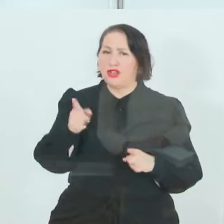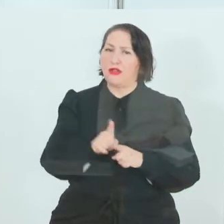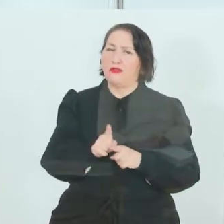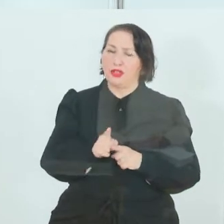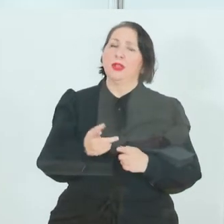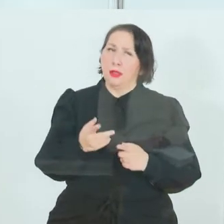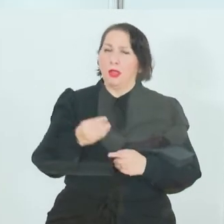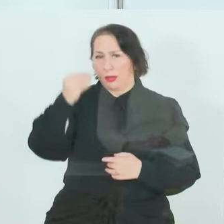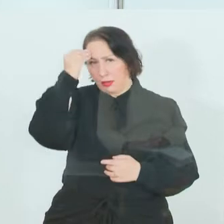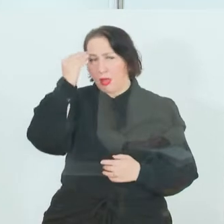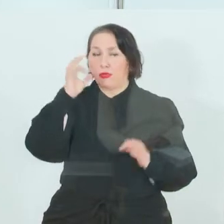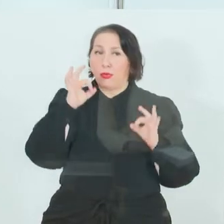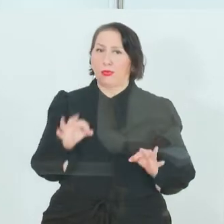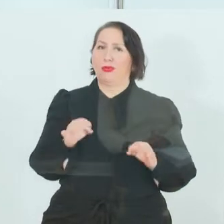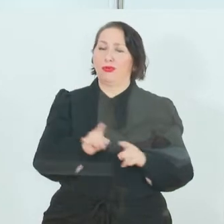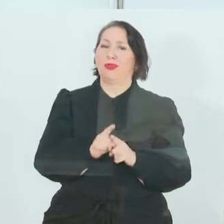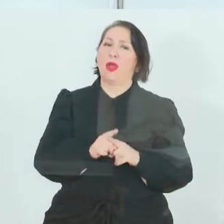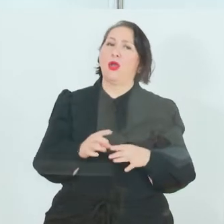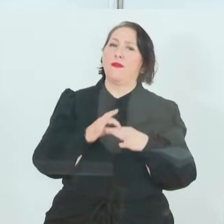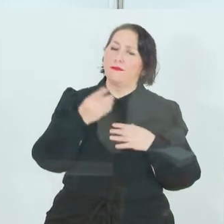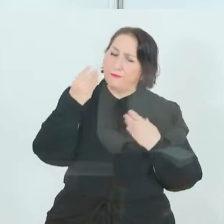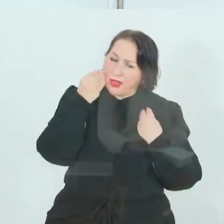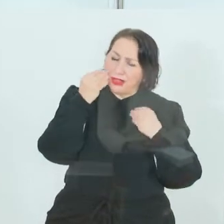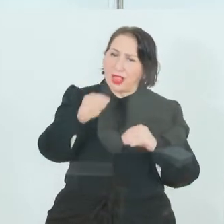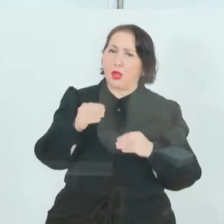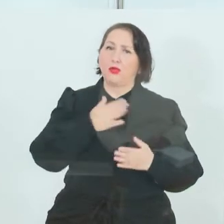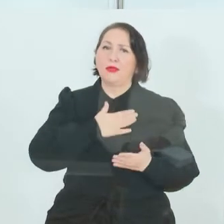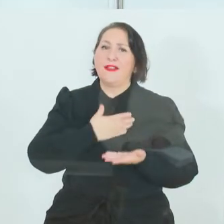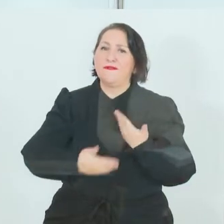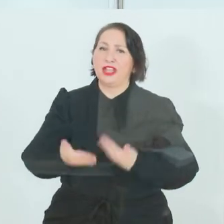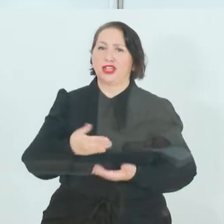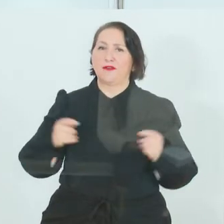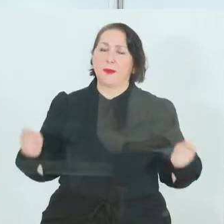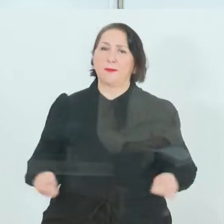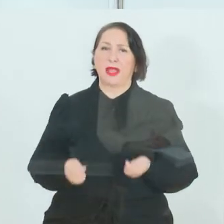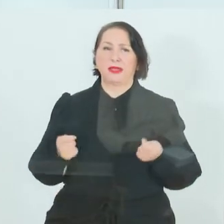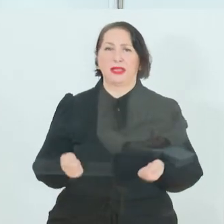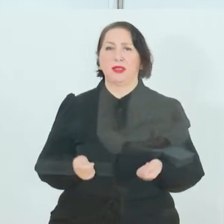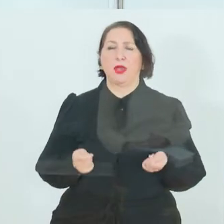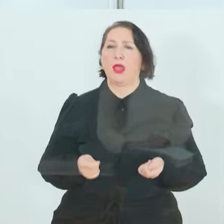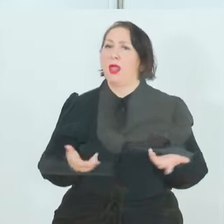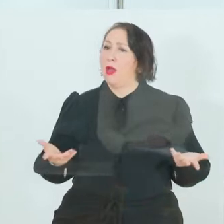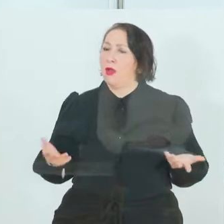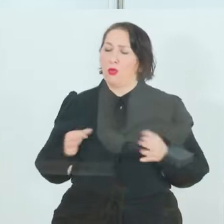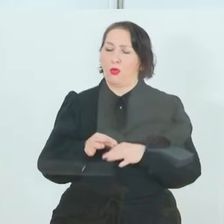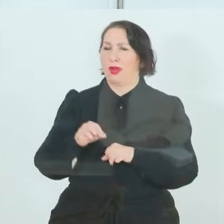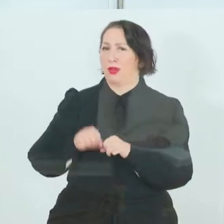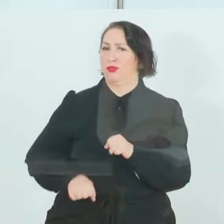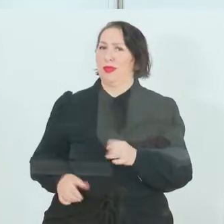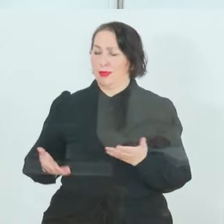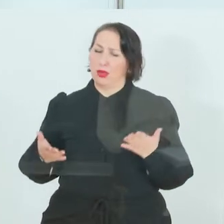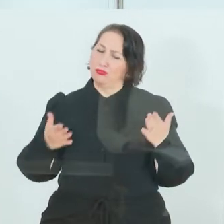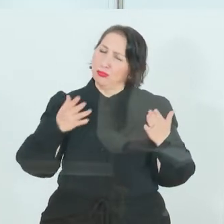Vertrauen in unsere Betriebe, in unserer Wirtschaft ist ja weiter da. Es ist weiter umgebrochen, auch wenn wir durch diese